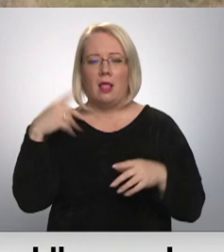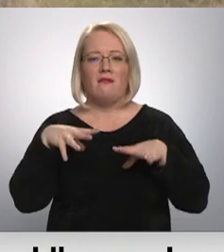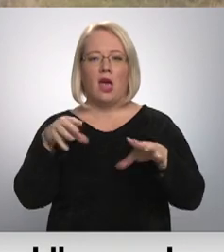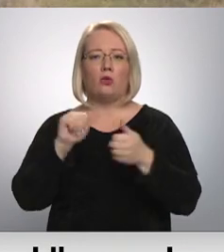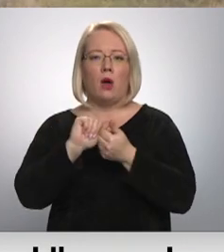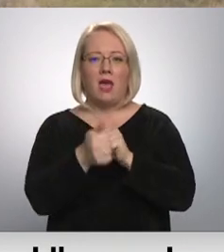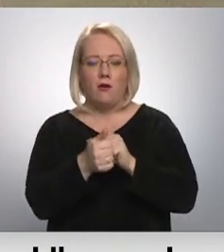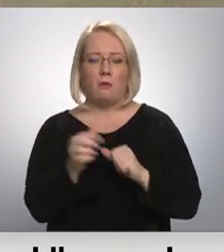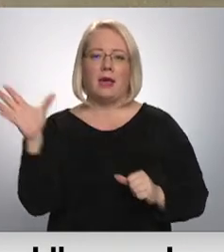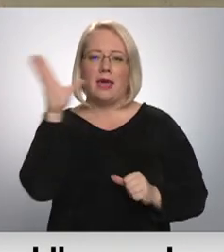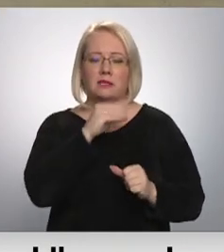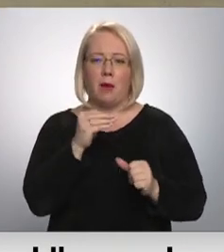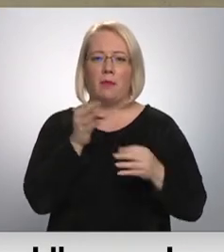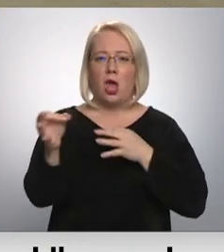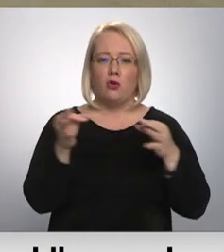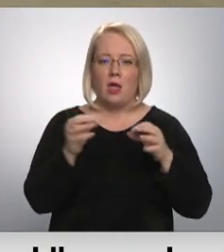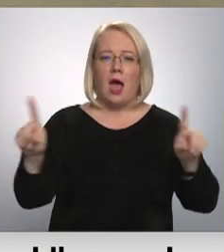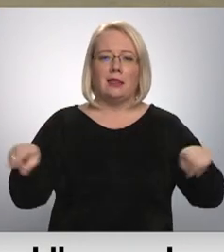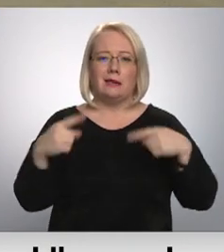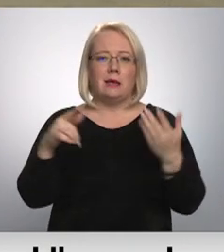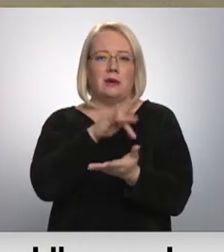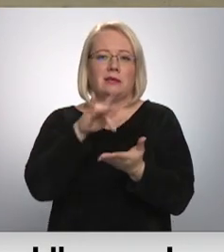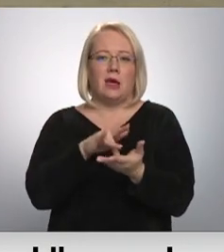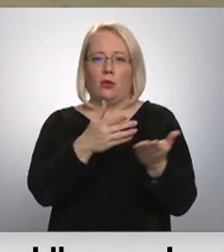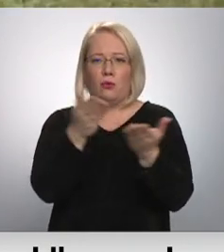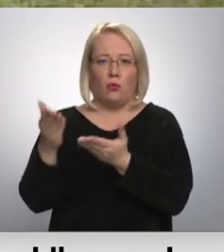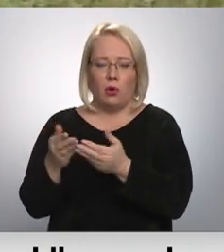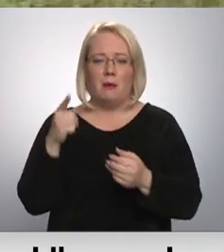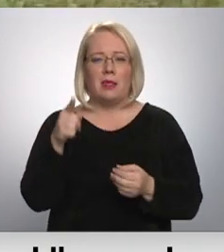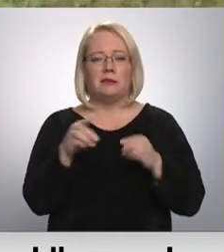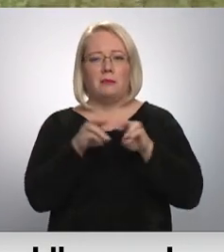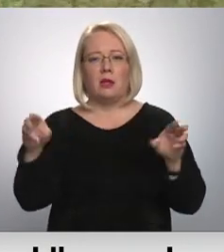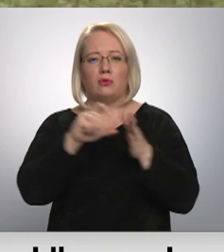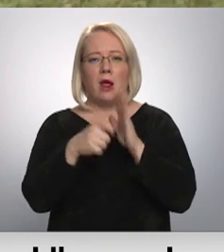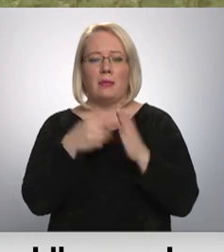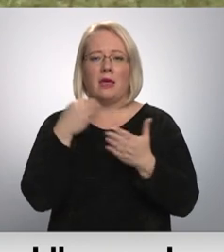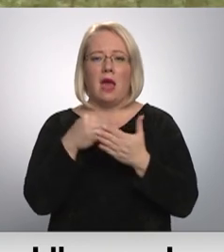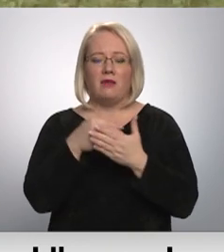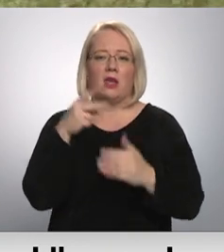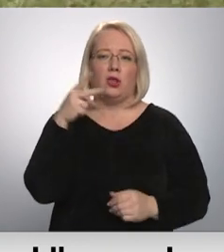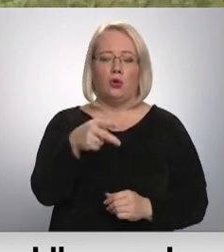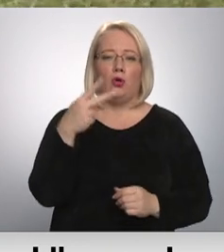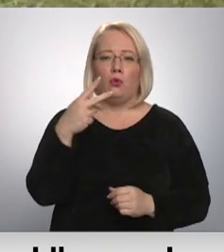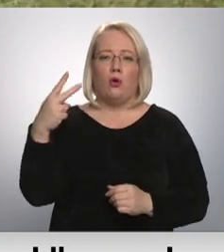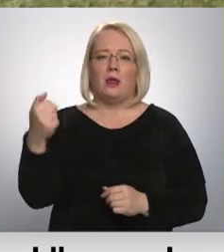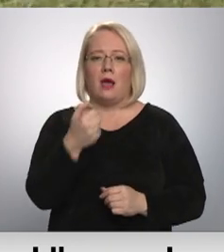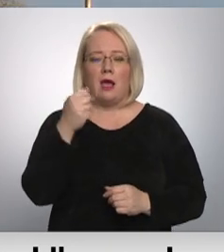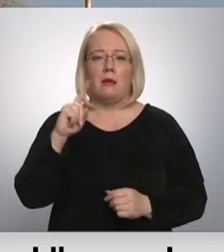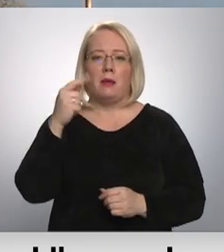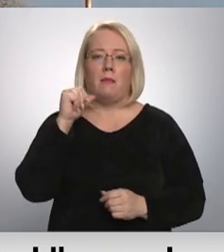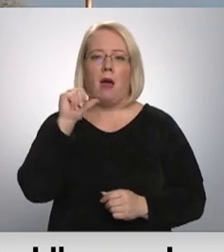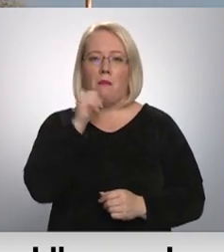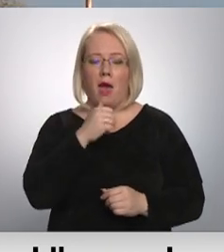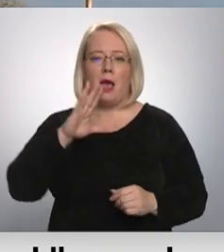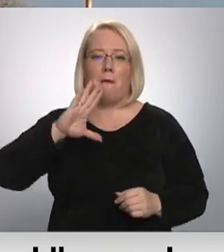kā arī par potenciāliem reģionālas nozīmes attīstības centriem. To ministru kabinetam ir jāvērtēt 2022. gada 1. maijā apteņu pusgadu